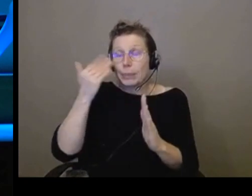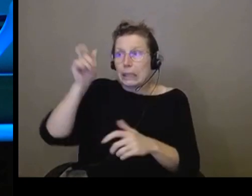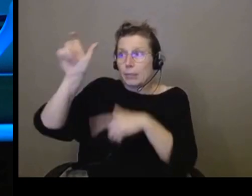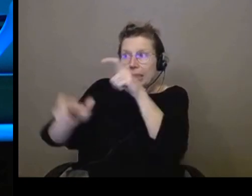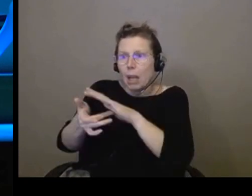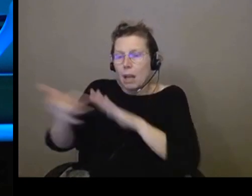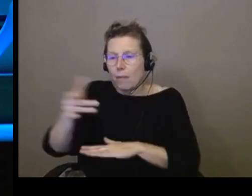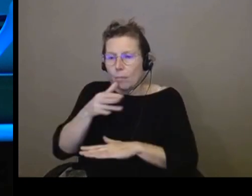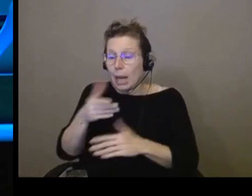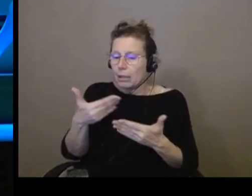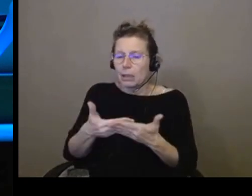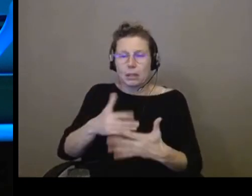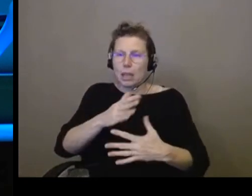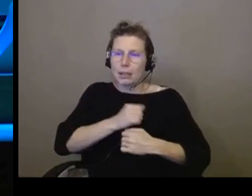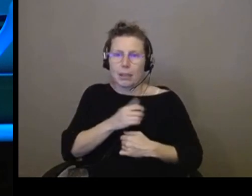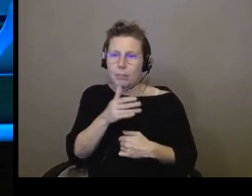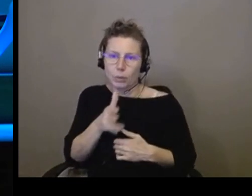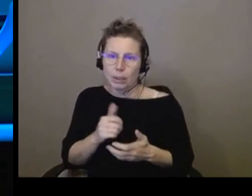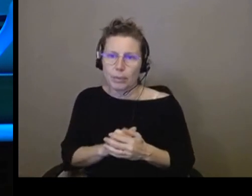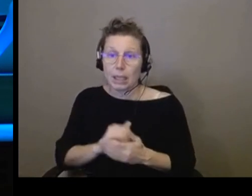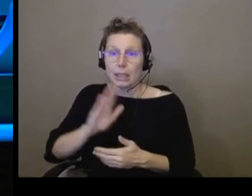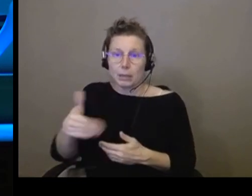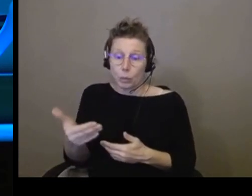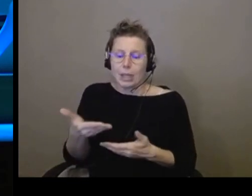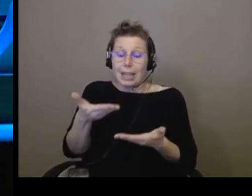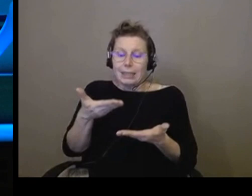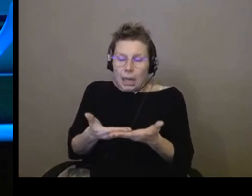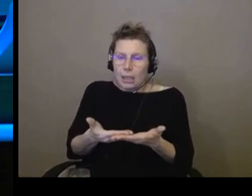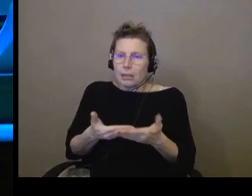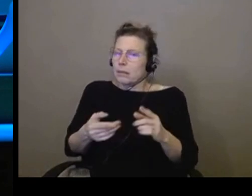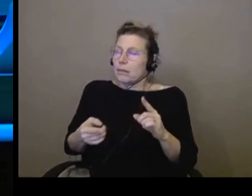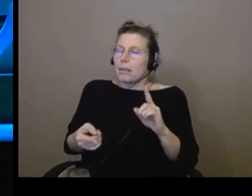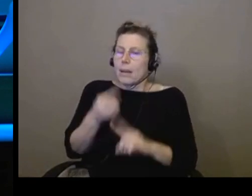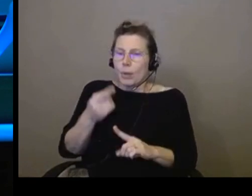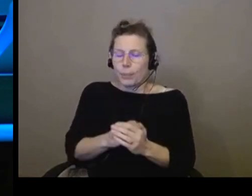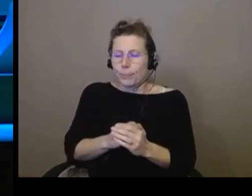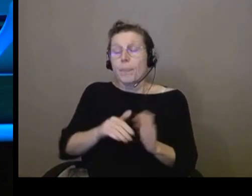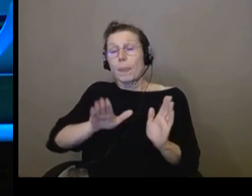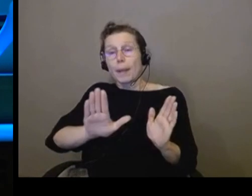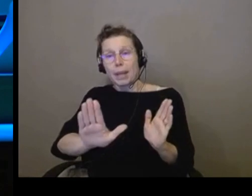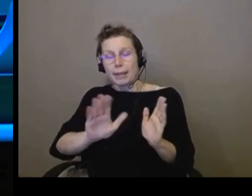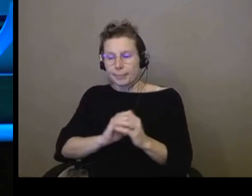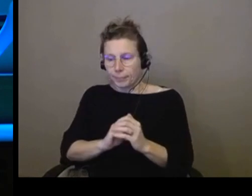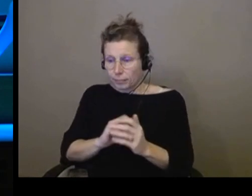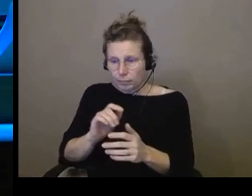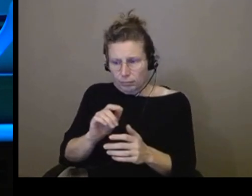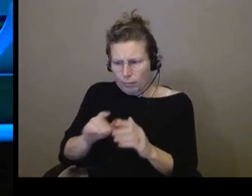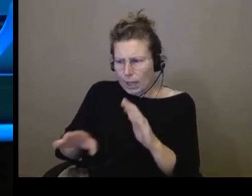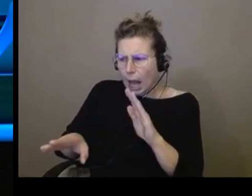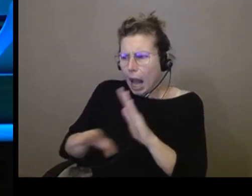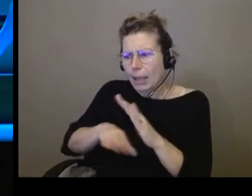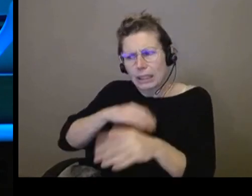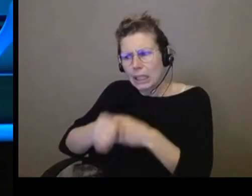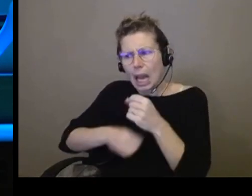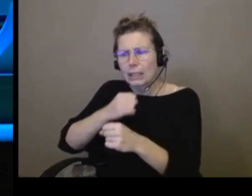Donc, voilà. Donc, c'est très exigeant de faire ça. Néanmoins, d'une part, il faut se dire qu'à partir de 1992, on a